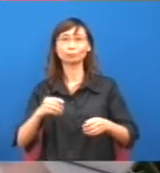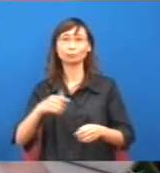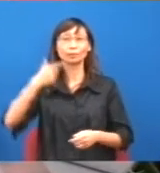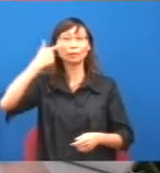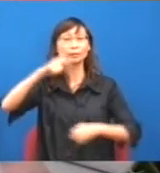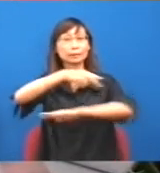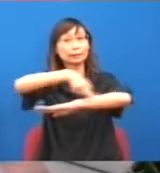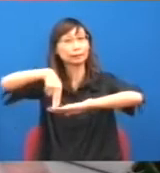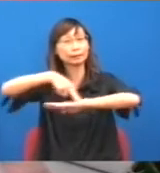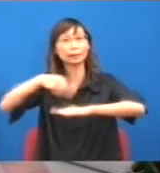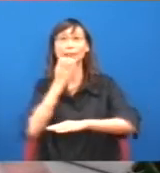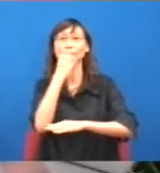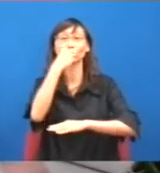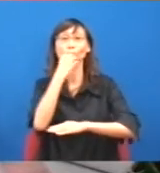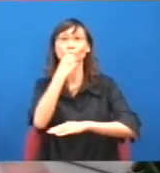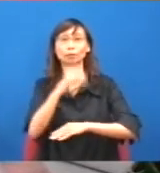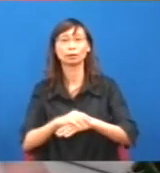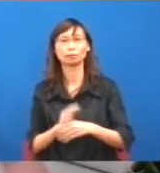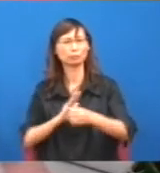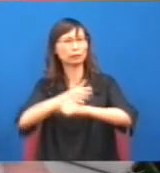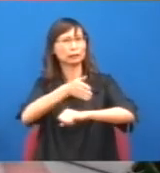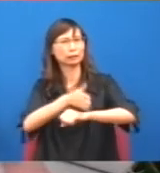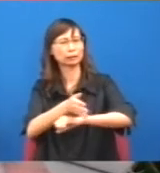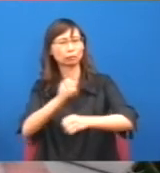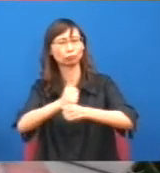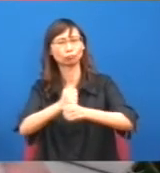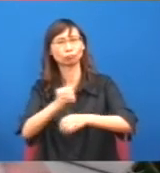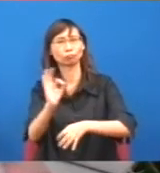他又說前朝做落了,難道我不做不行,